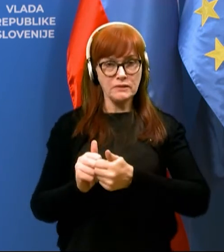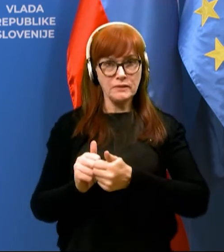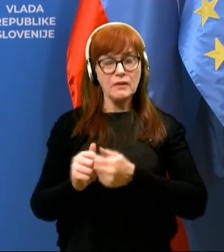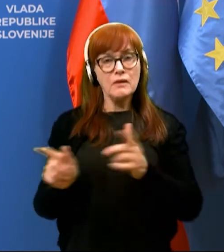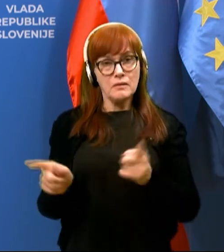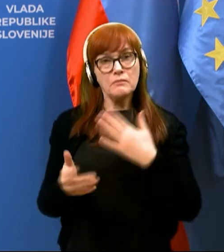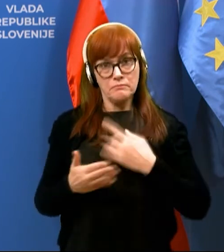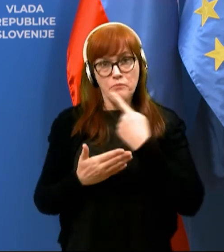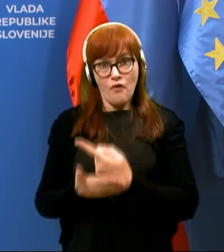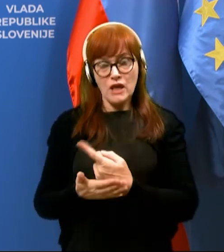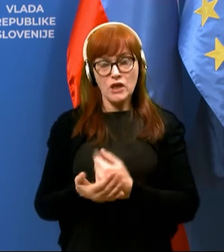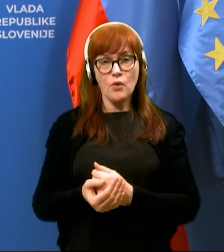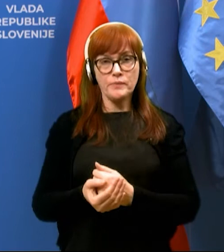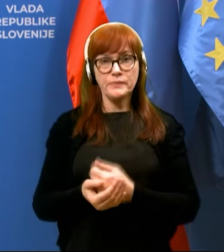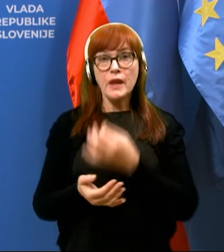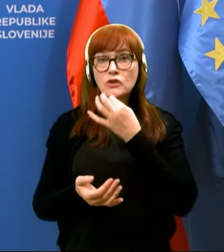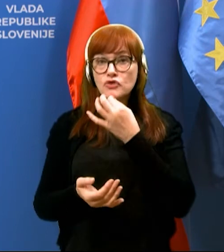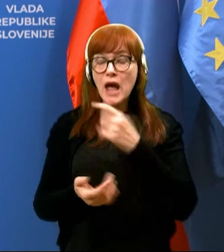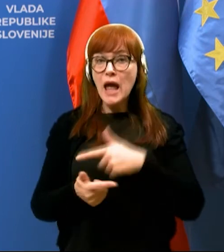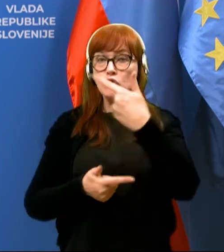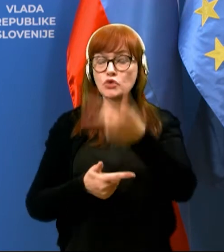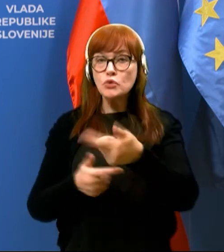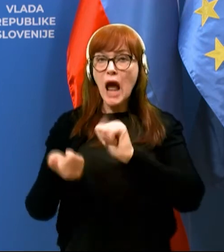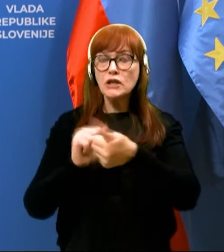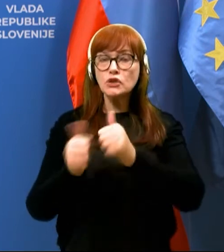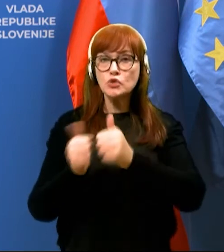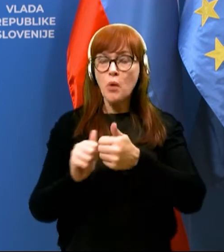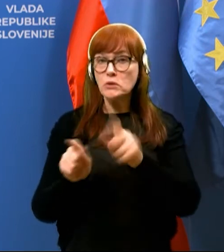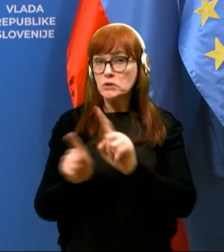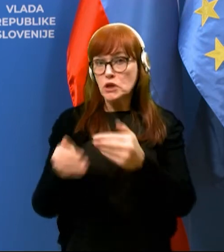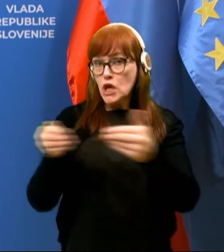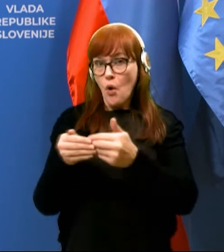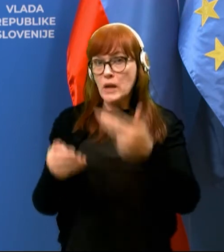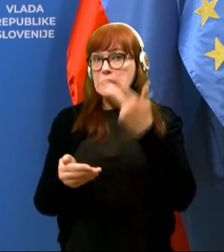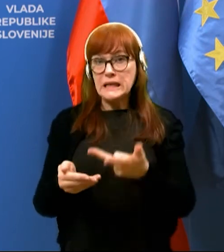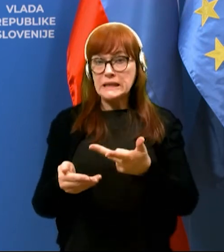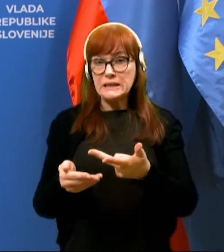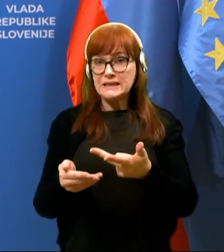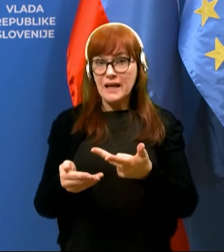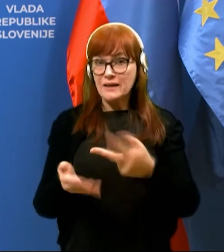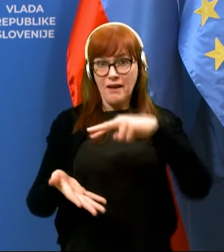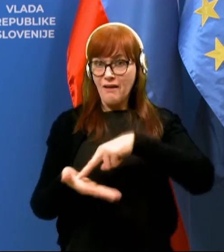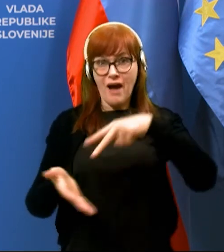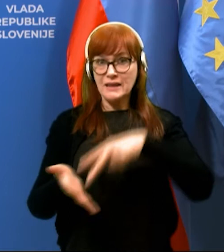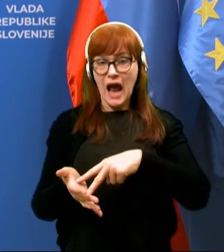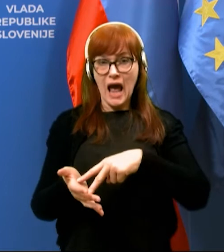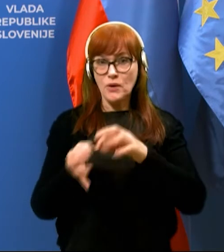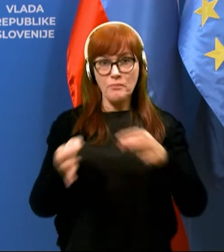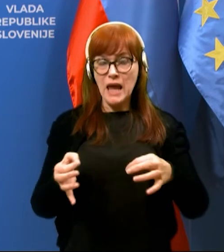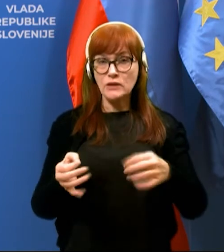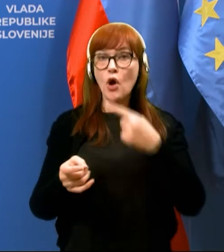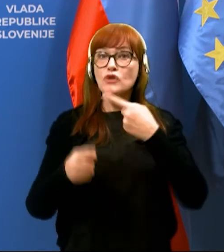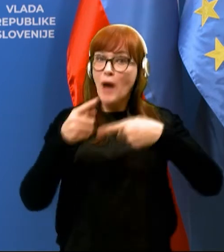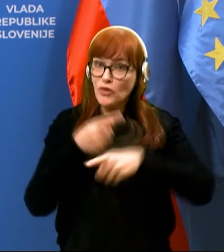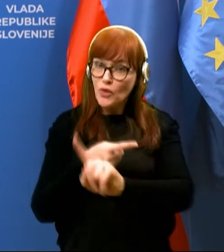rekel tako, da seveda, če gre za zunanje, šport ni omejitev na 30 kvadratnih metrov, če pa